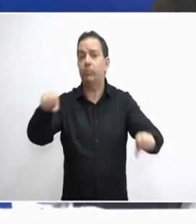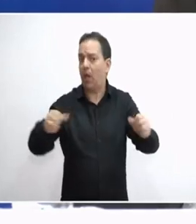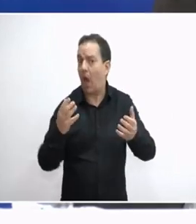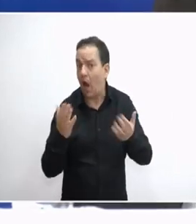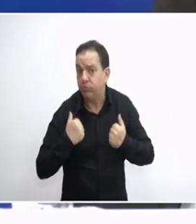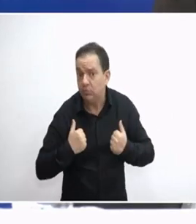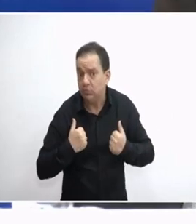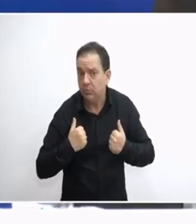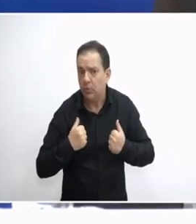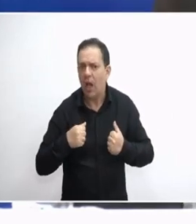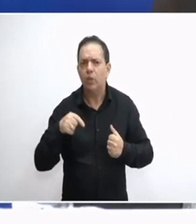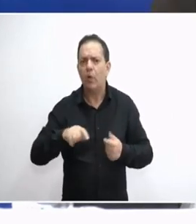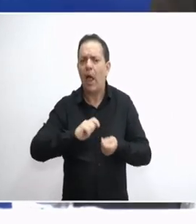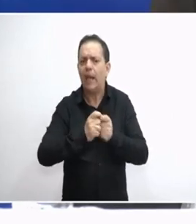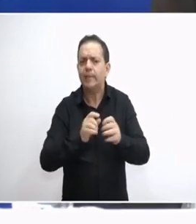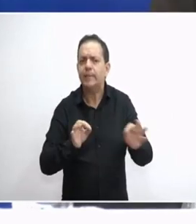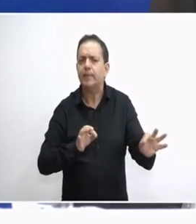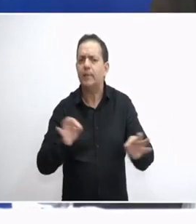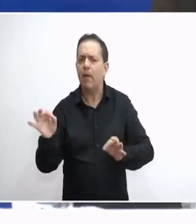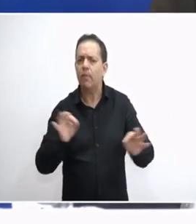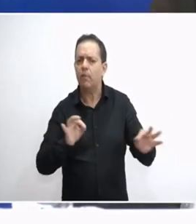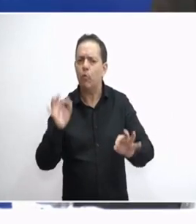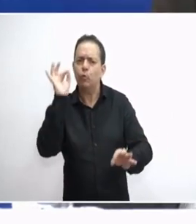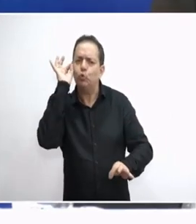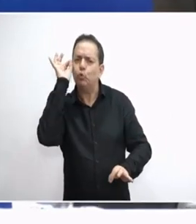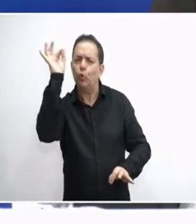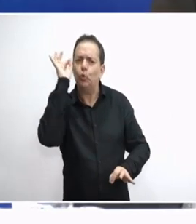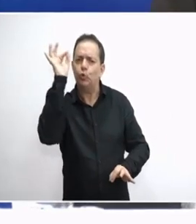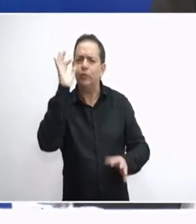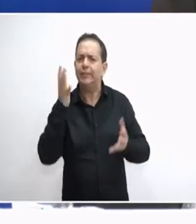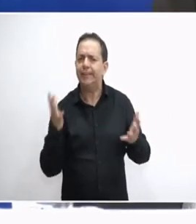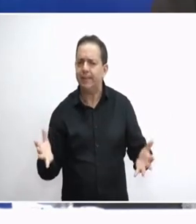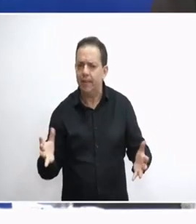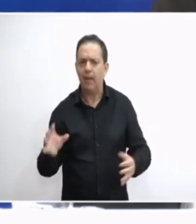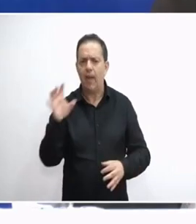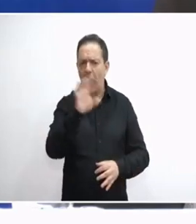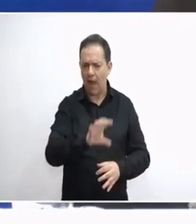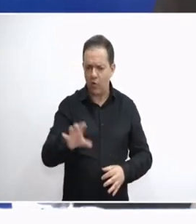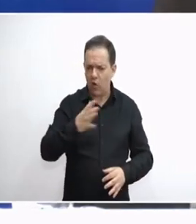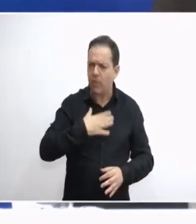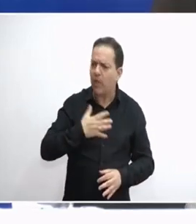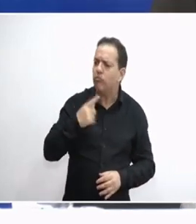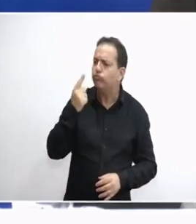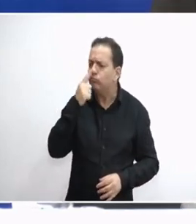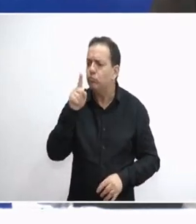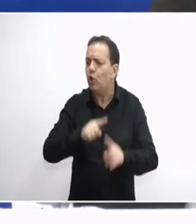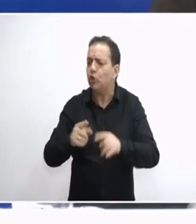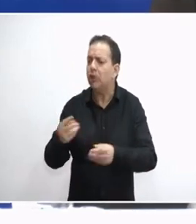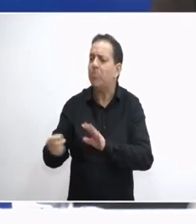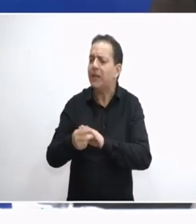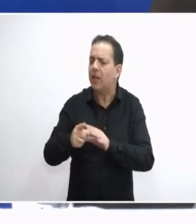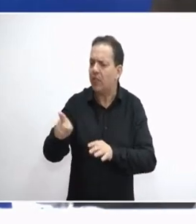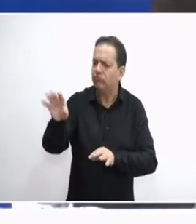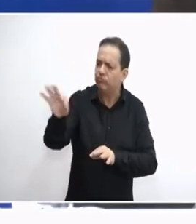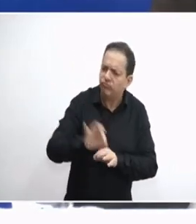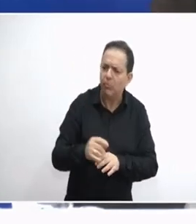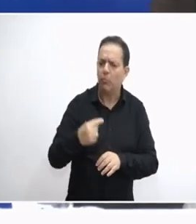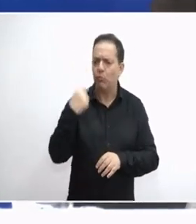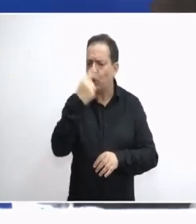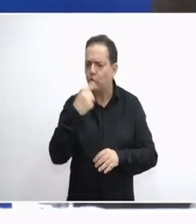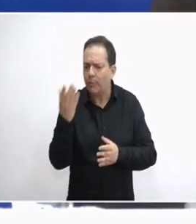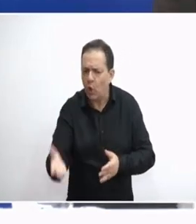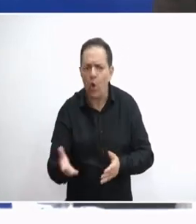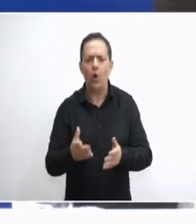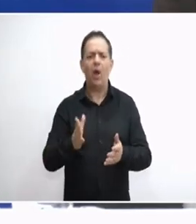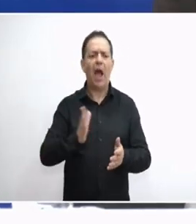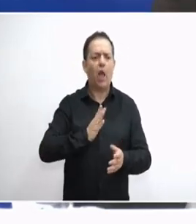τώρα βλέπουμε ένα στοχευμένο σχέδιο. Να μην μπορεί η Ευρώπη να επιλέξει το μετανάστη, αν θέλει τεχνικό προσωπικό, αν θέλει